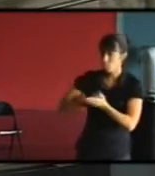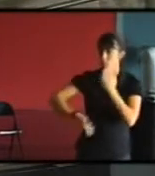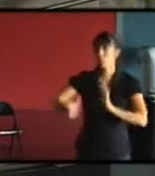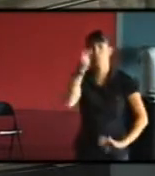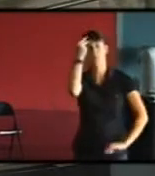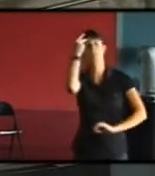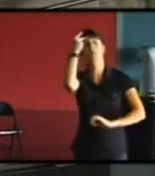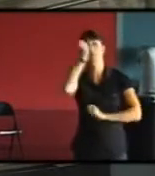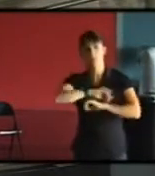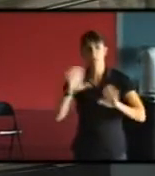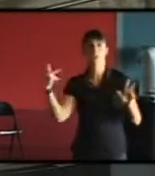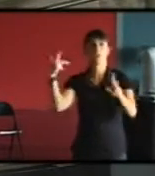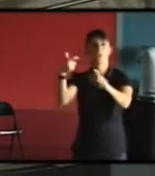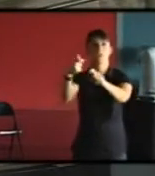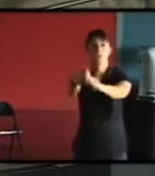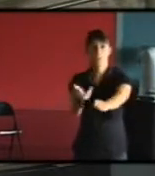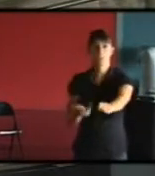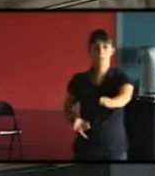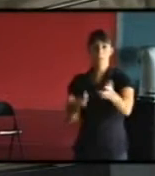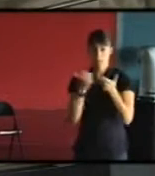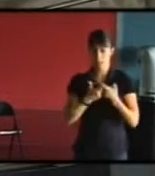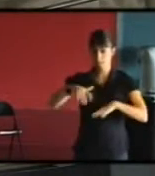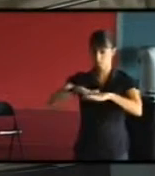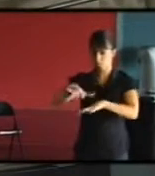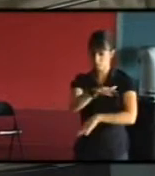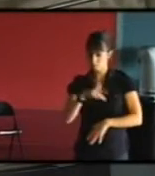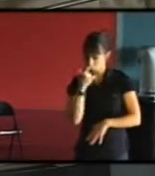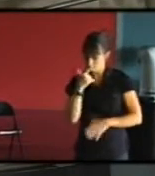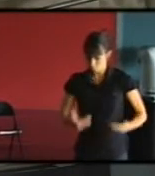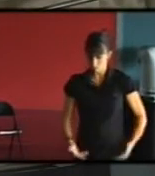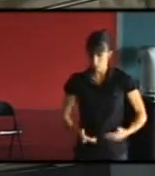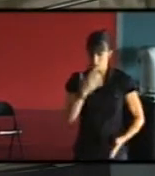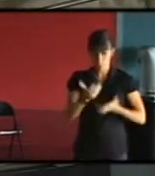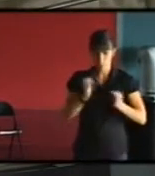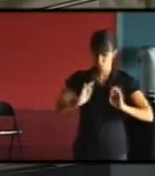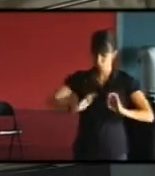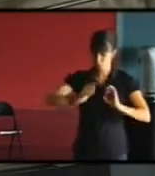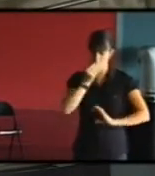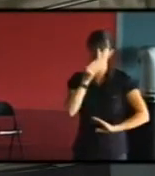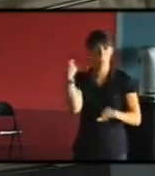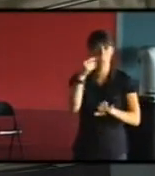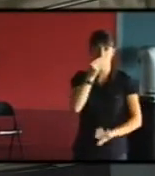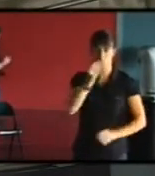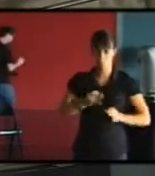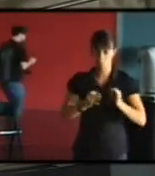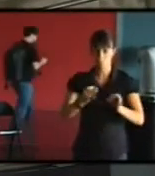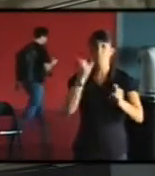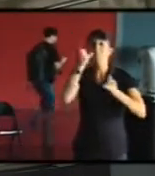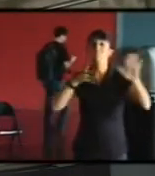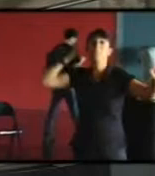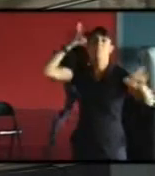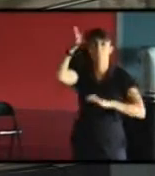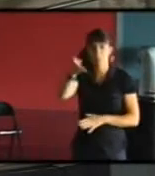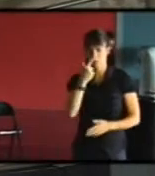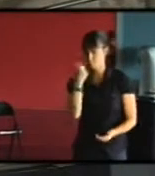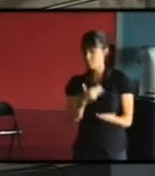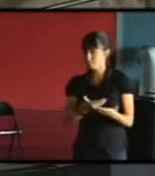'hui ne se situent pas en situation de précarité énergétique, mais qui sont susceptibles de le devenir si on se retrouve face un nouveau choc pétrolier ou à d'autres